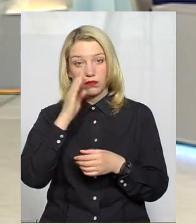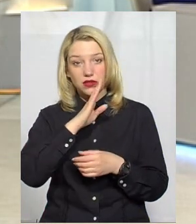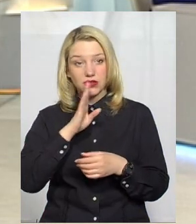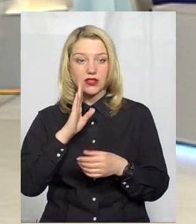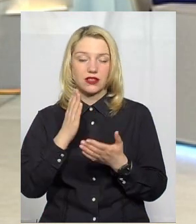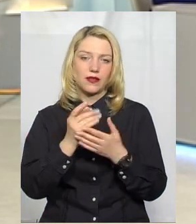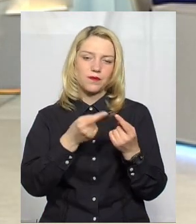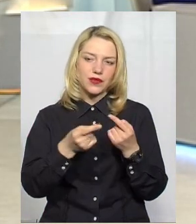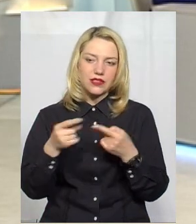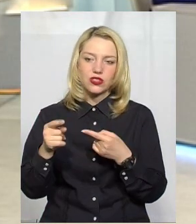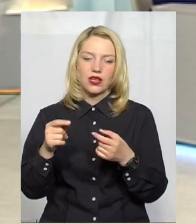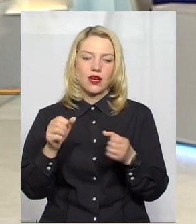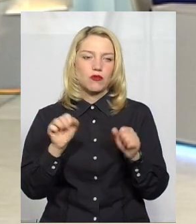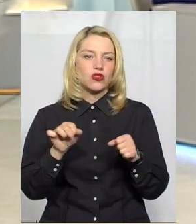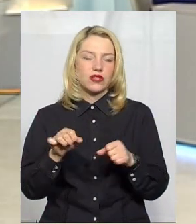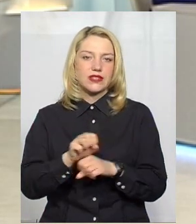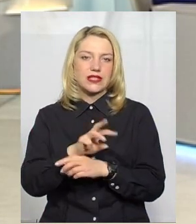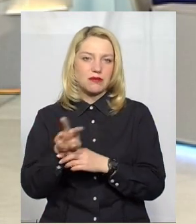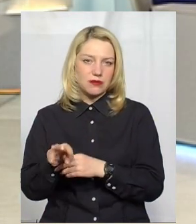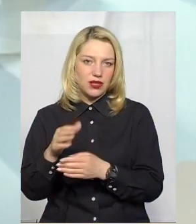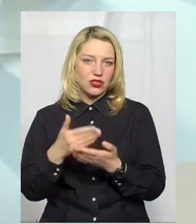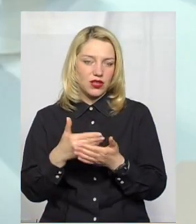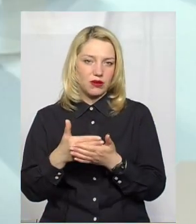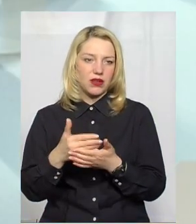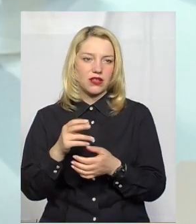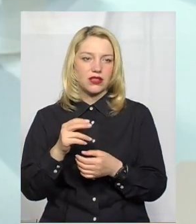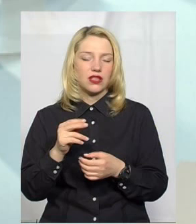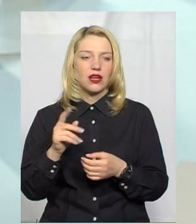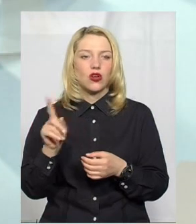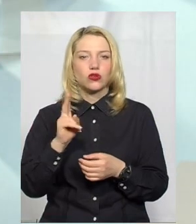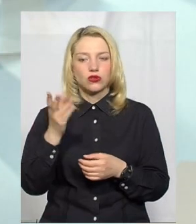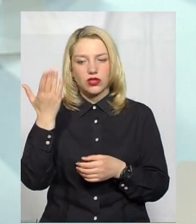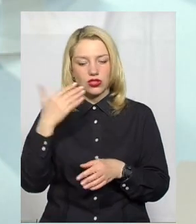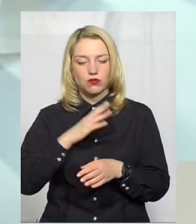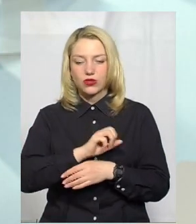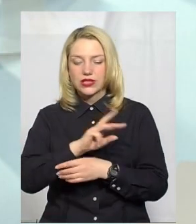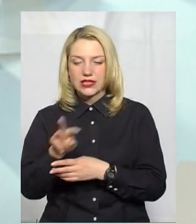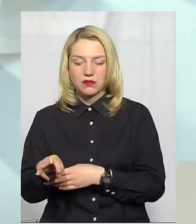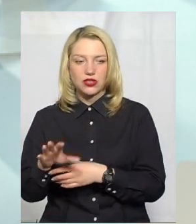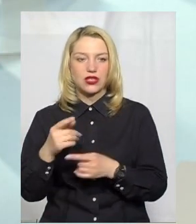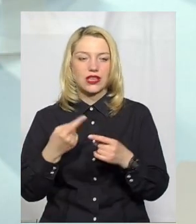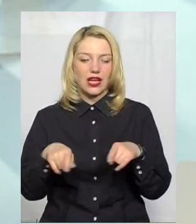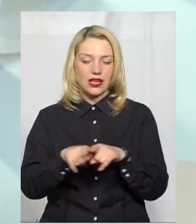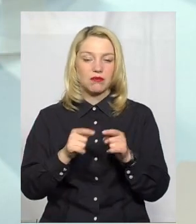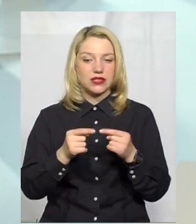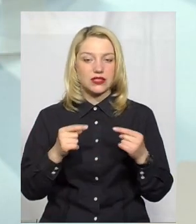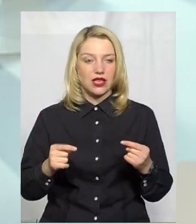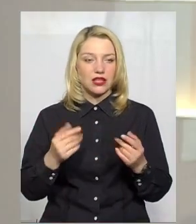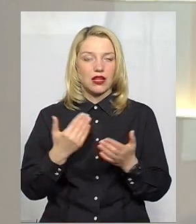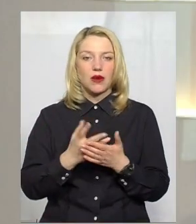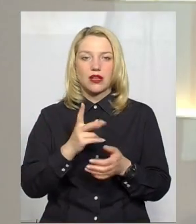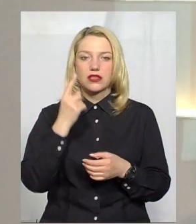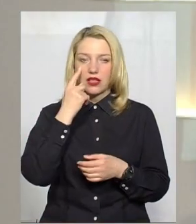більше певних можливостей забезпечитися, які раніше забезпечили дитину цими засобами в домашніх умовах. Тобто, якісь